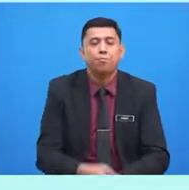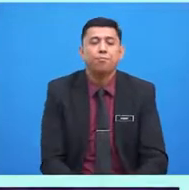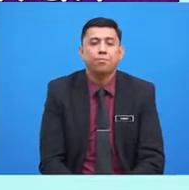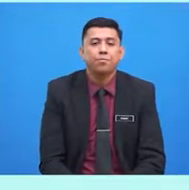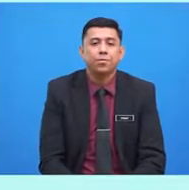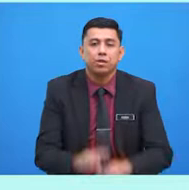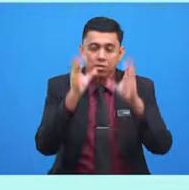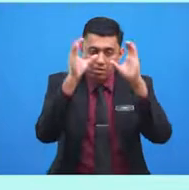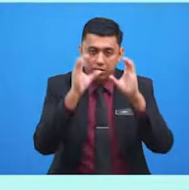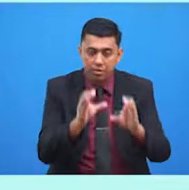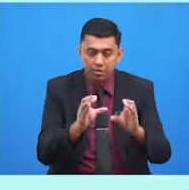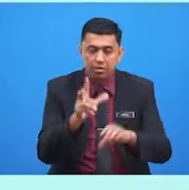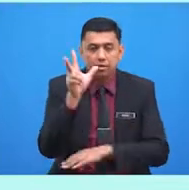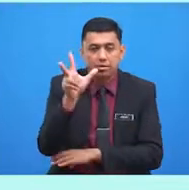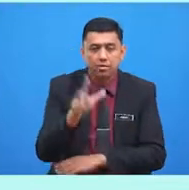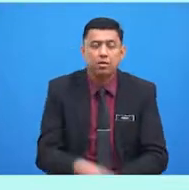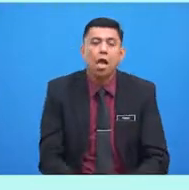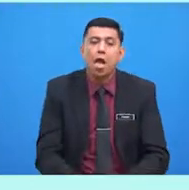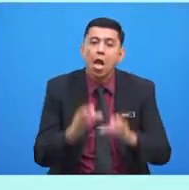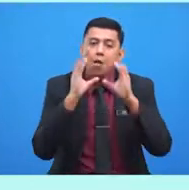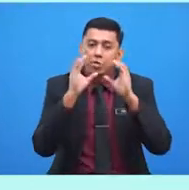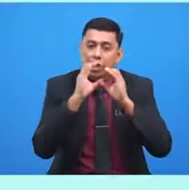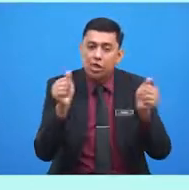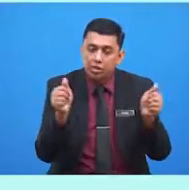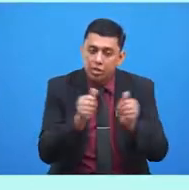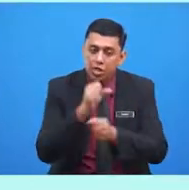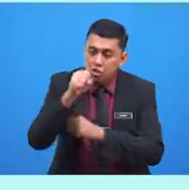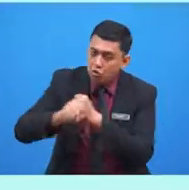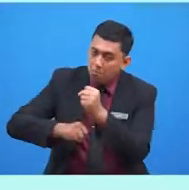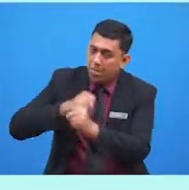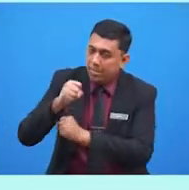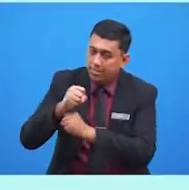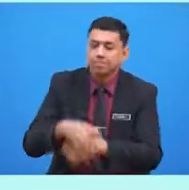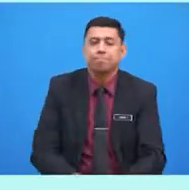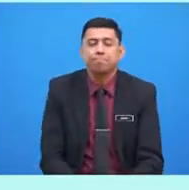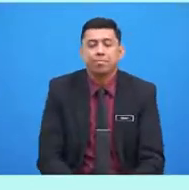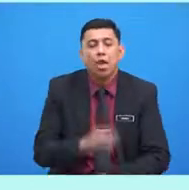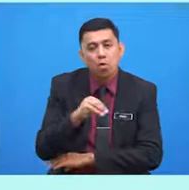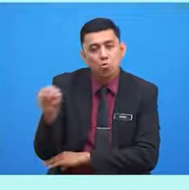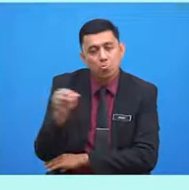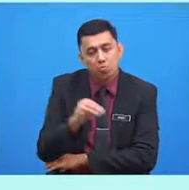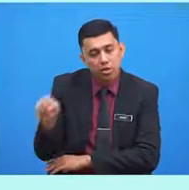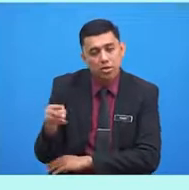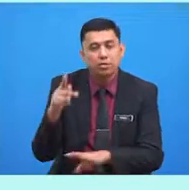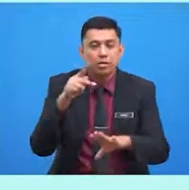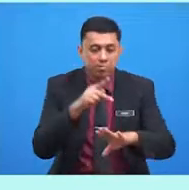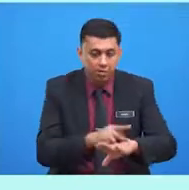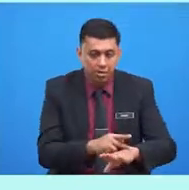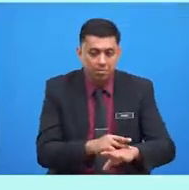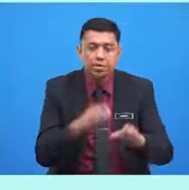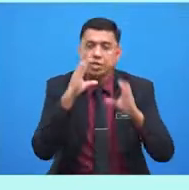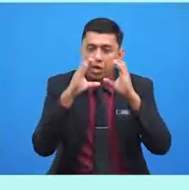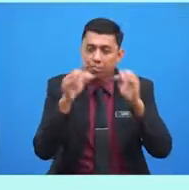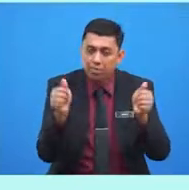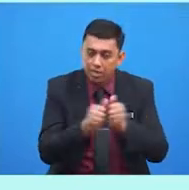Cara ketiga ialah bercakap dengan sopan santun. murid-murid ketika bercakap